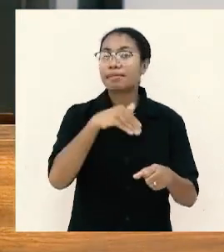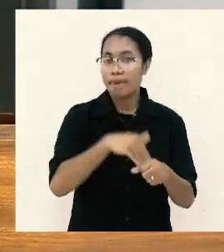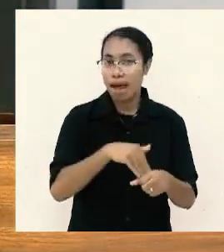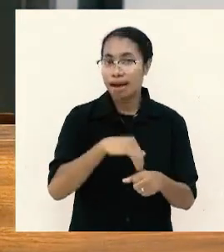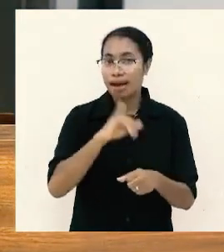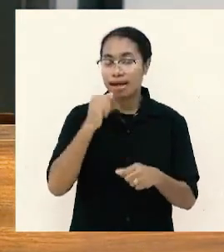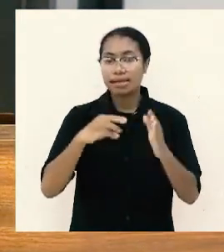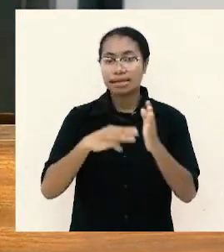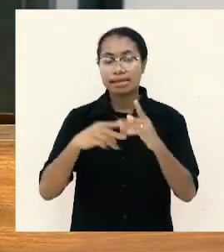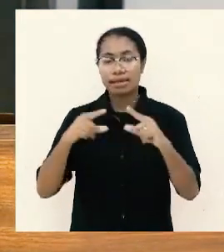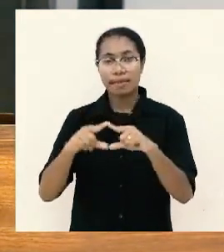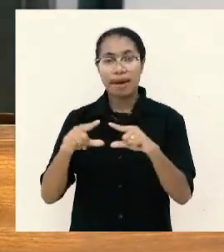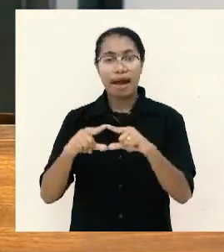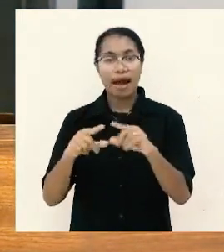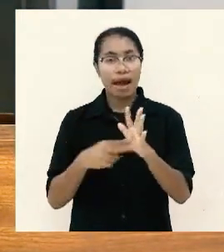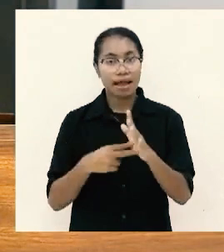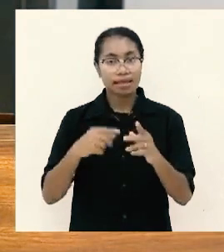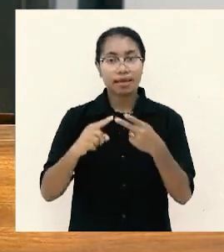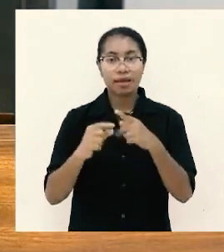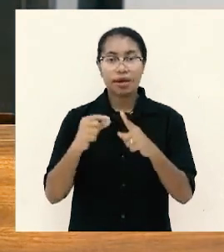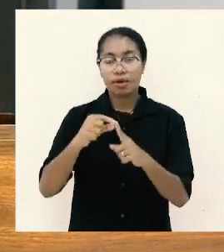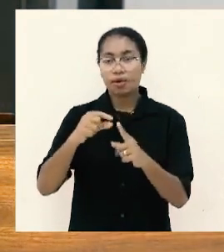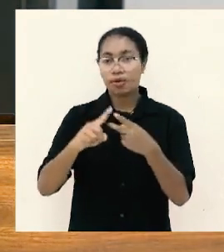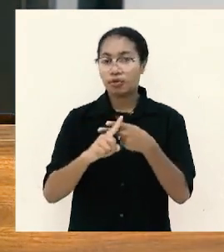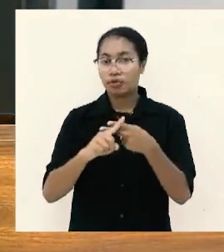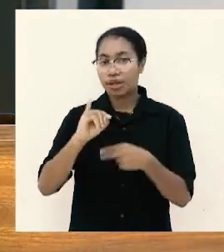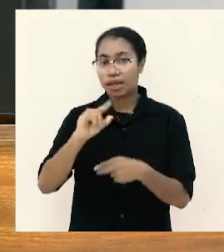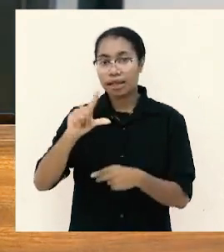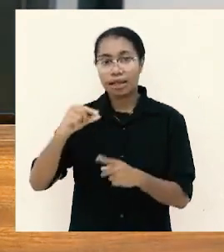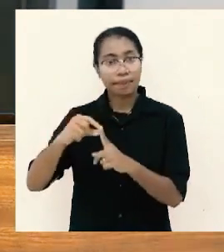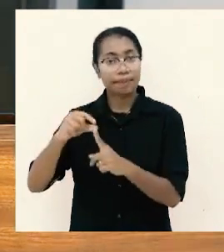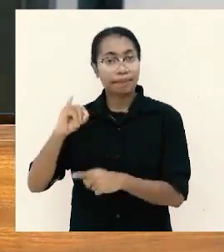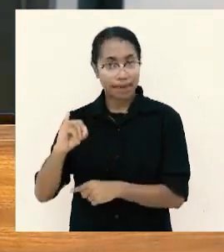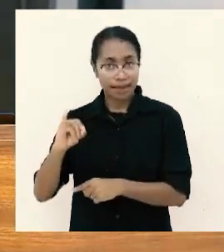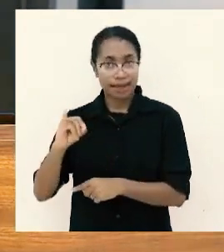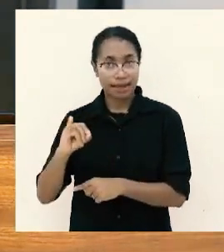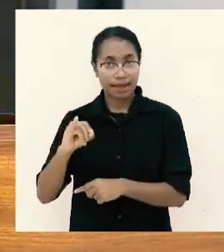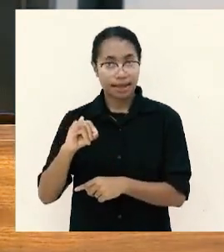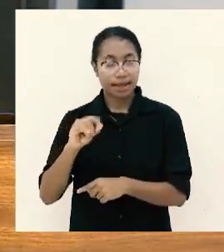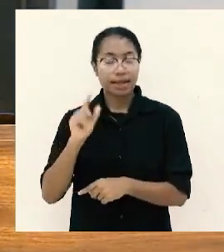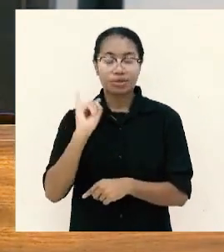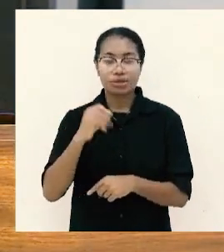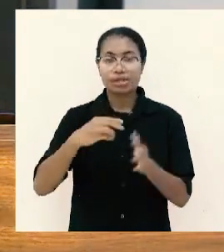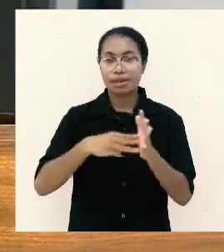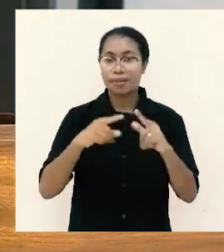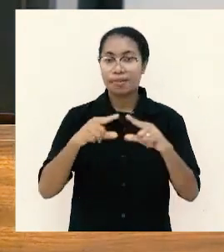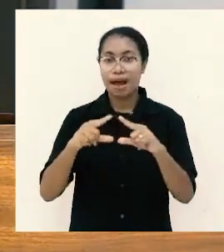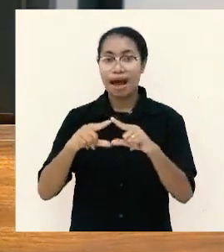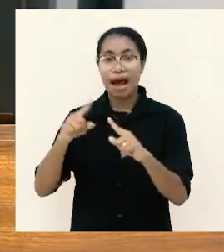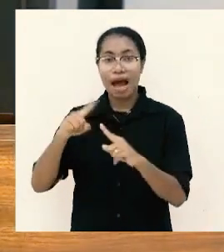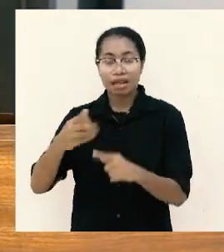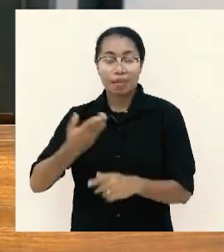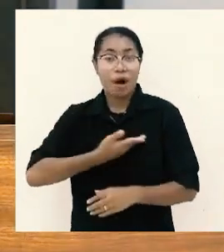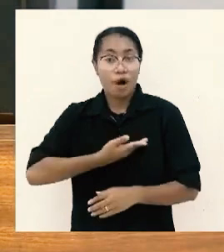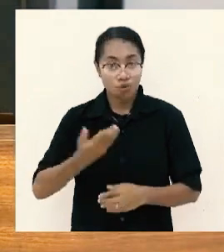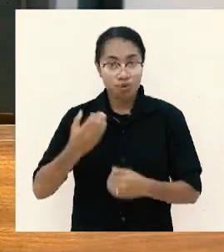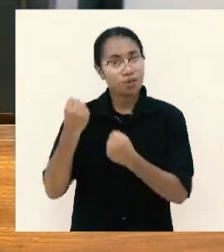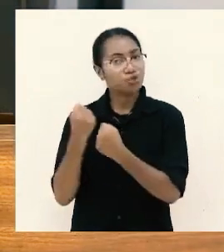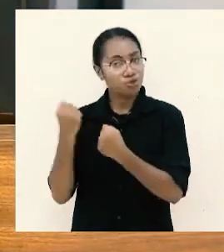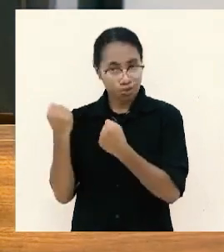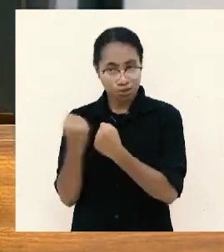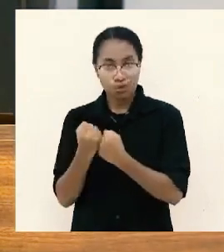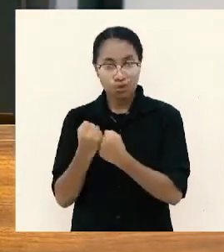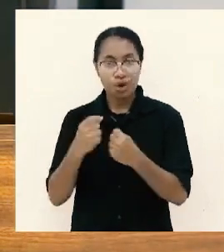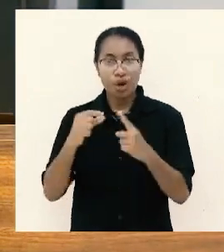kepada Paulus. Dengan kata lain jemaat Filipi itu mendukung Paulus dalam